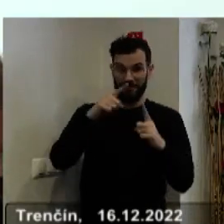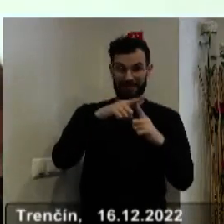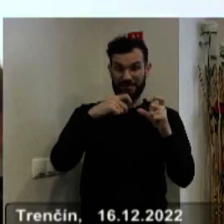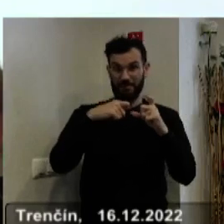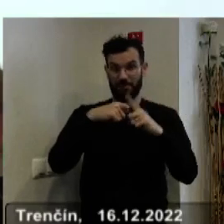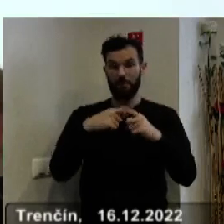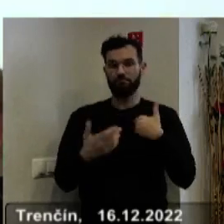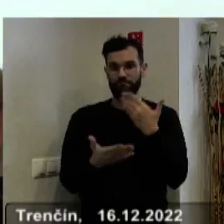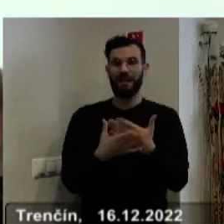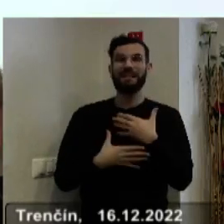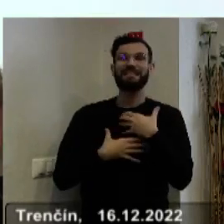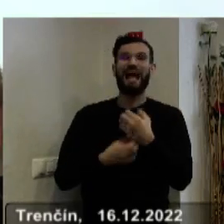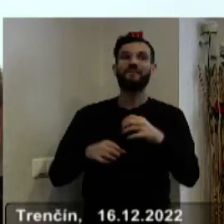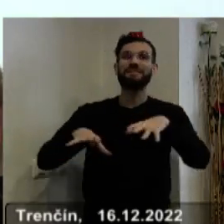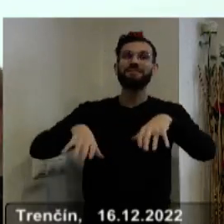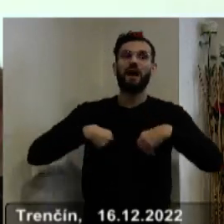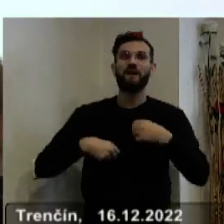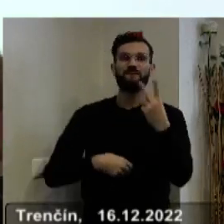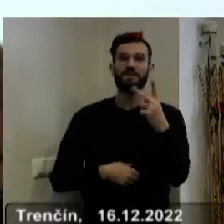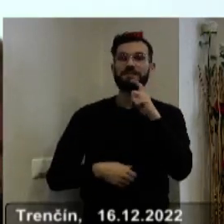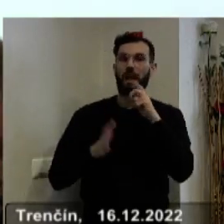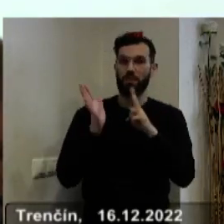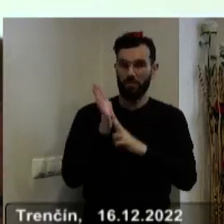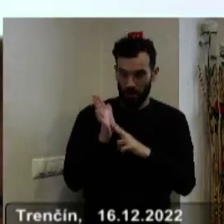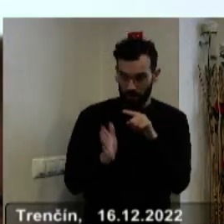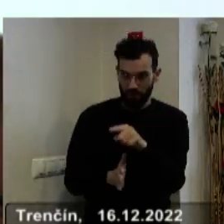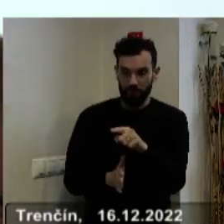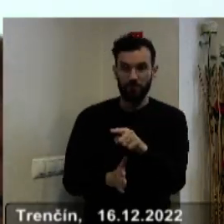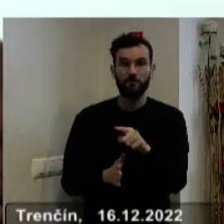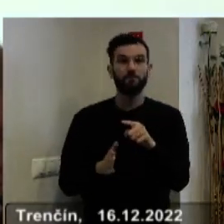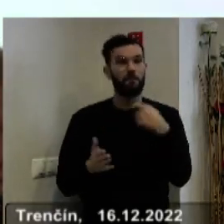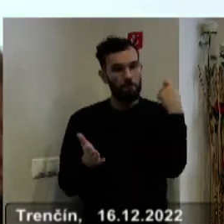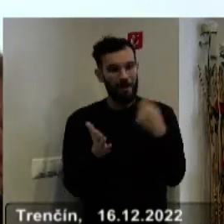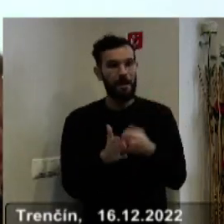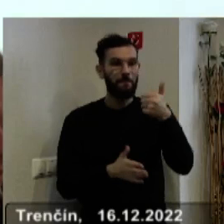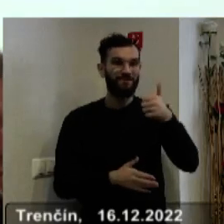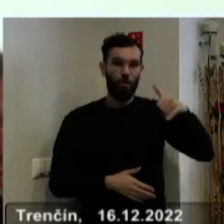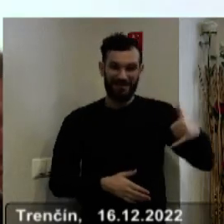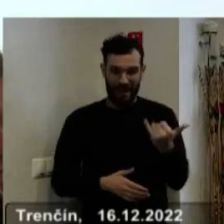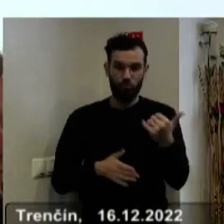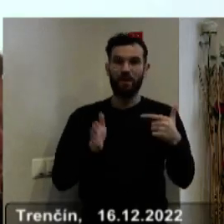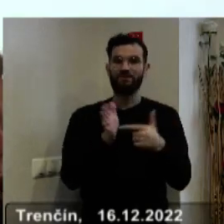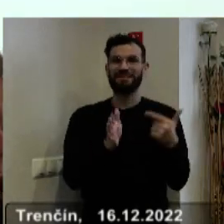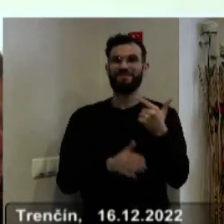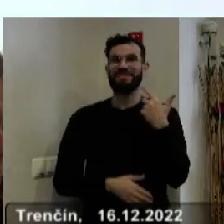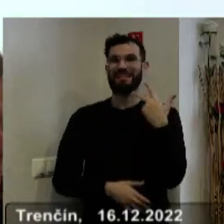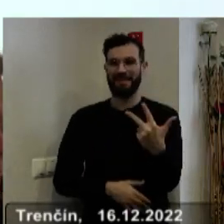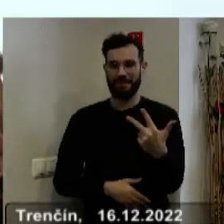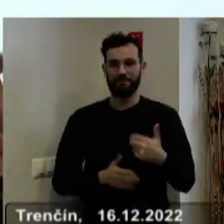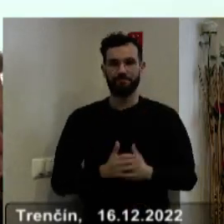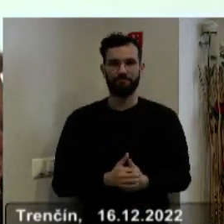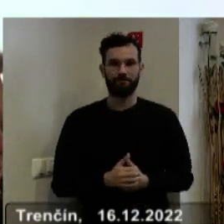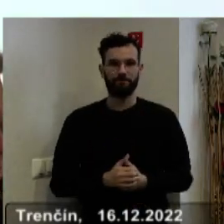samosprávneho kraja návrh na schválenie Všeobecné záväzná nariadenia s účinnosťou od 1.1.2023.